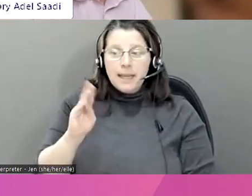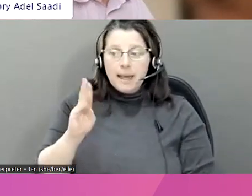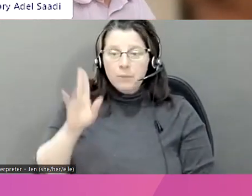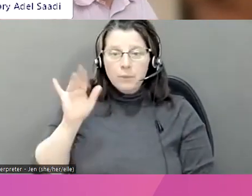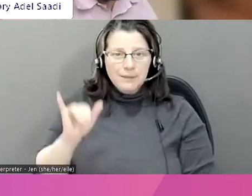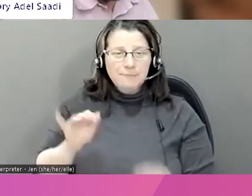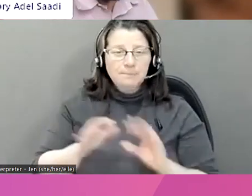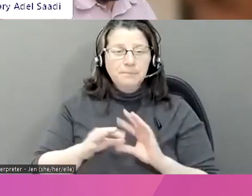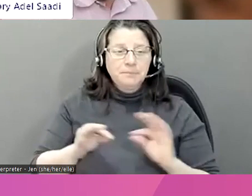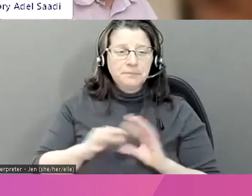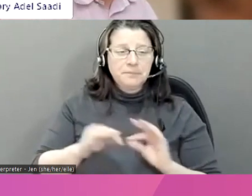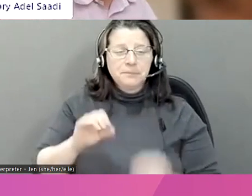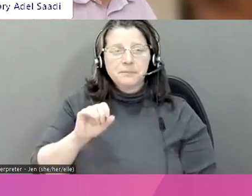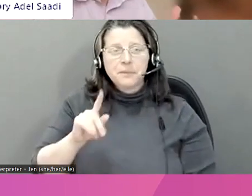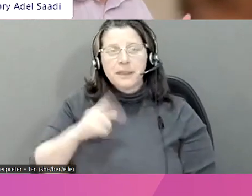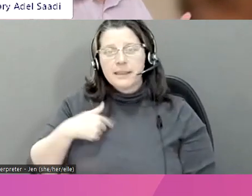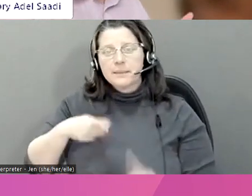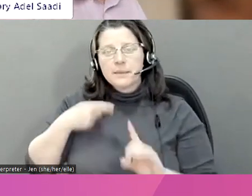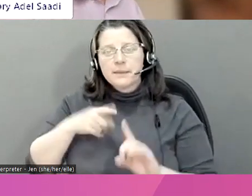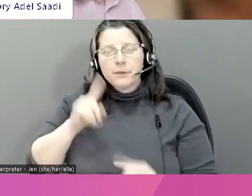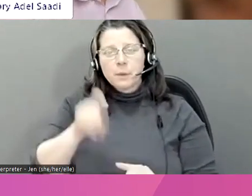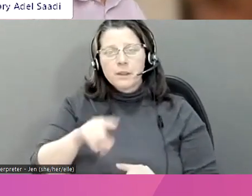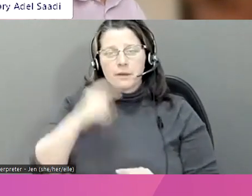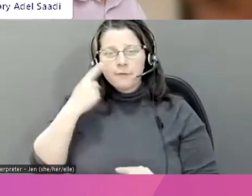Je pense que je vais poser une autre question plus précise pour Suzy.